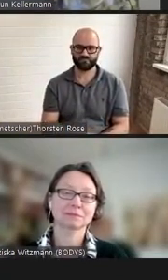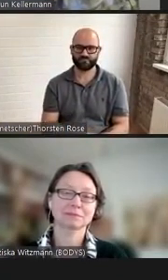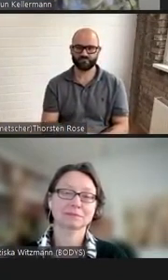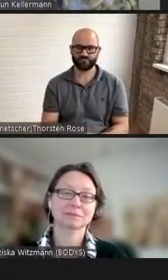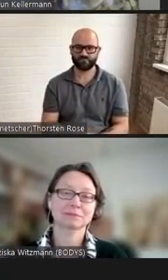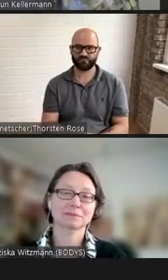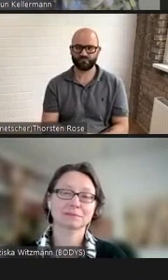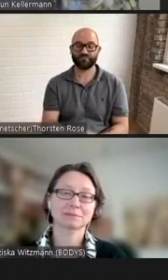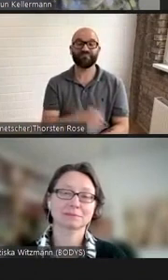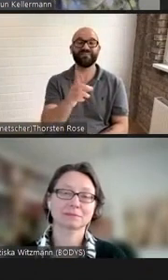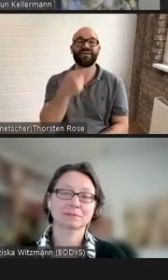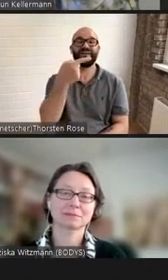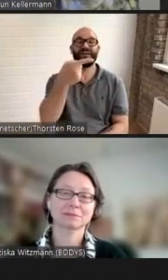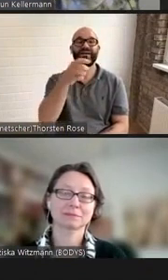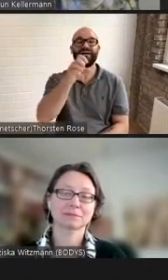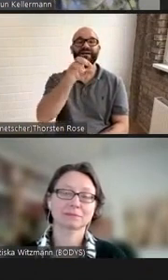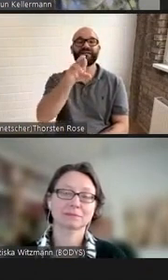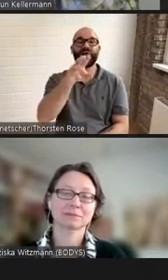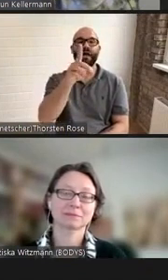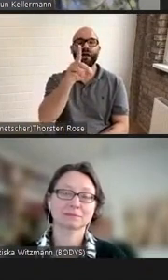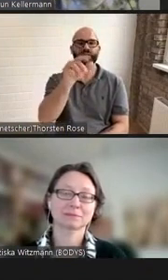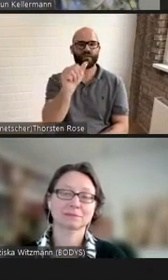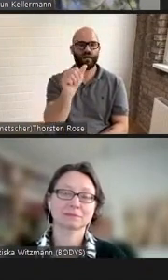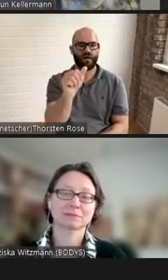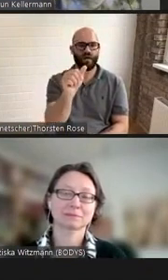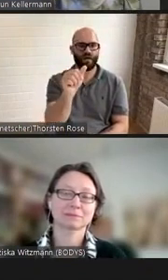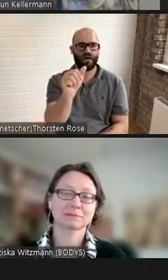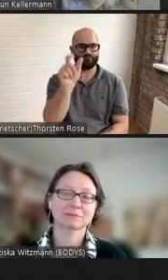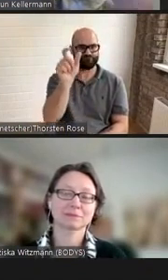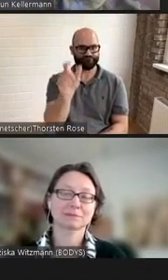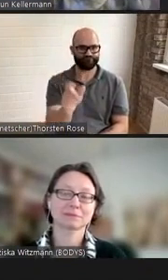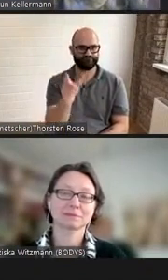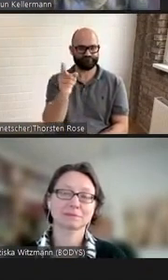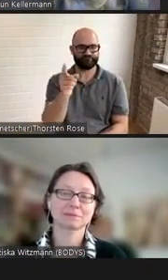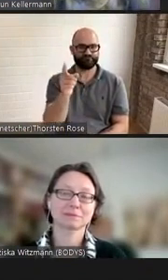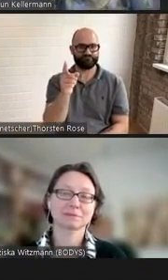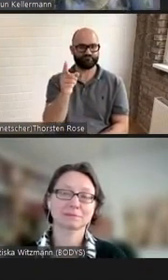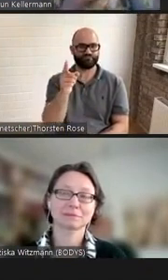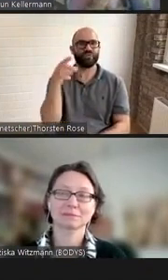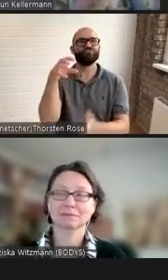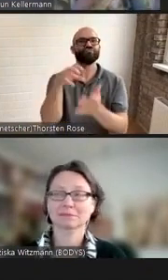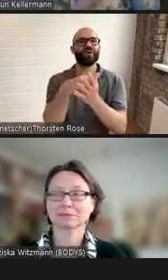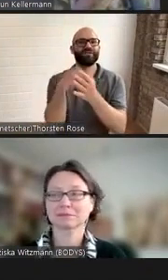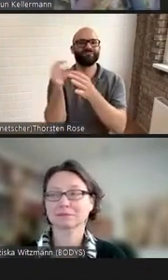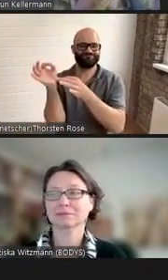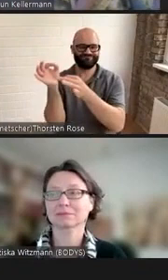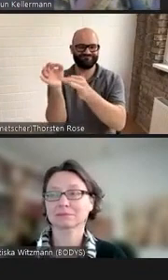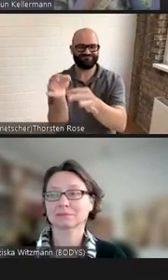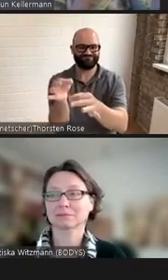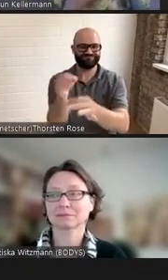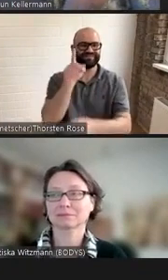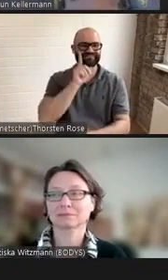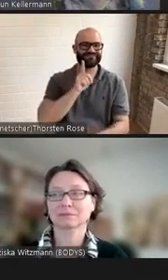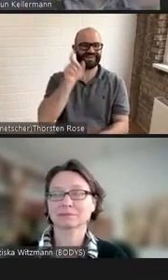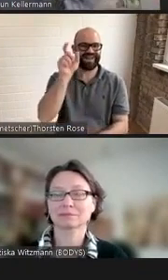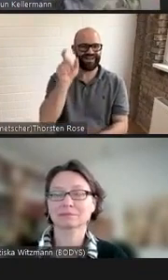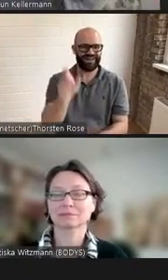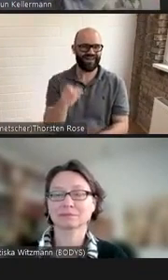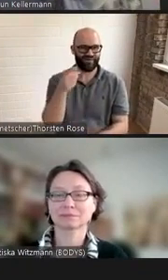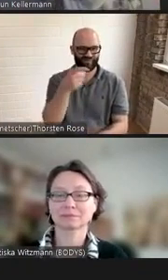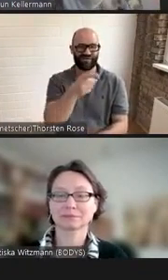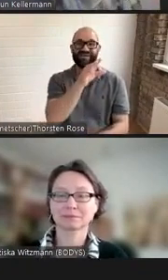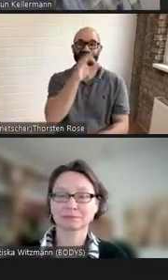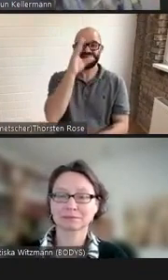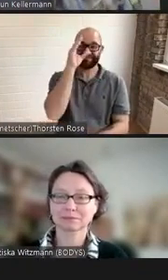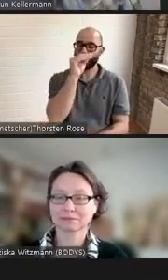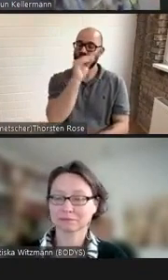eine aufsehenerlegende Dame neu in die Stadt kommt, verliebt Friede man sich in